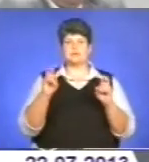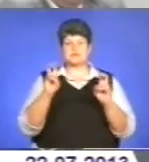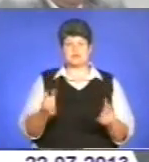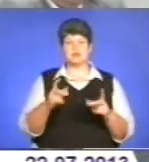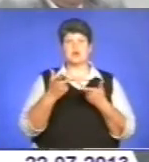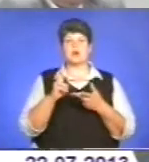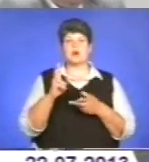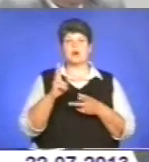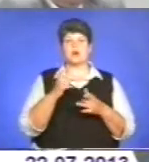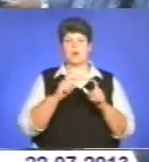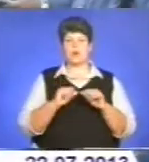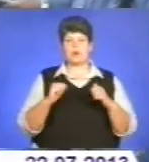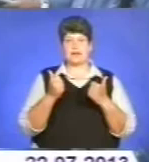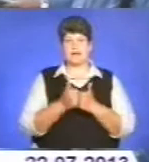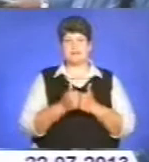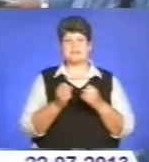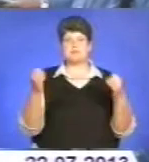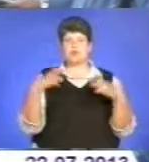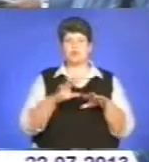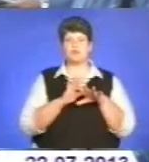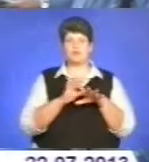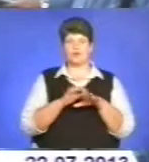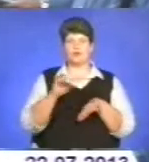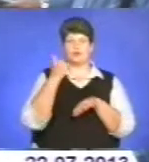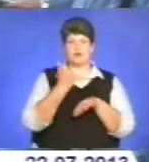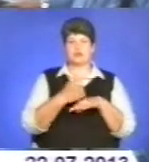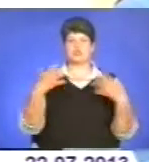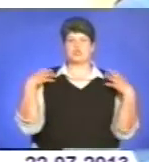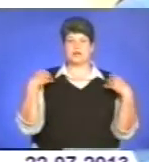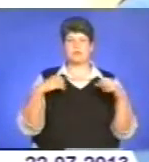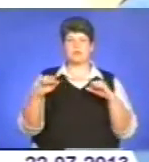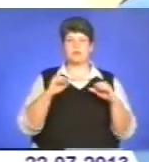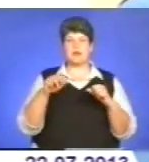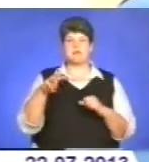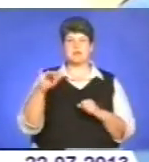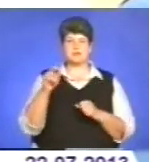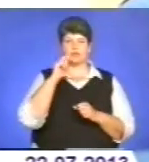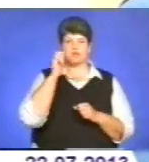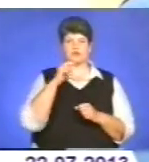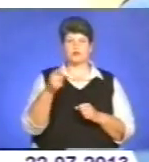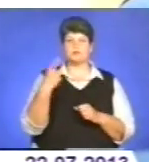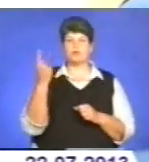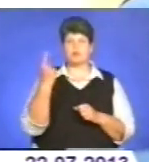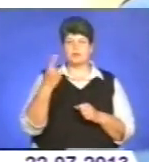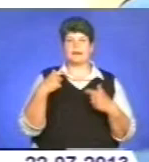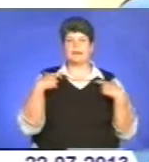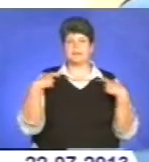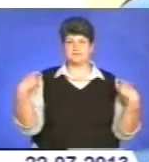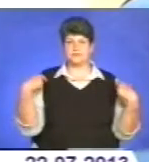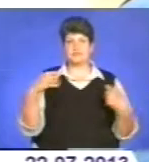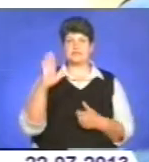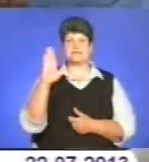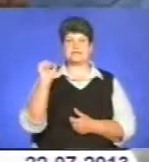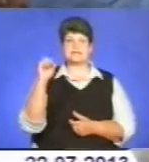областному управлінні внутрішніх справ. Зібрання проходило підголовуванням начальника управління МВС України в Тернопільській області генерал-майора міліції Віктора